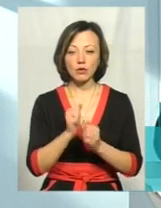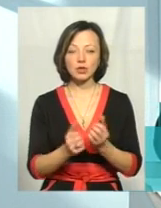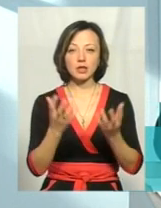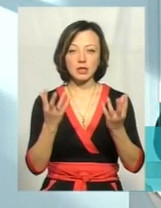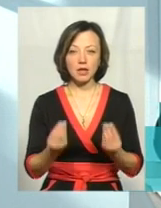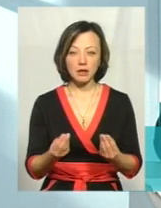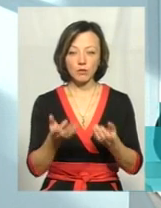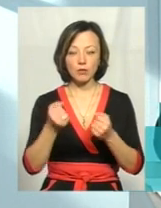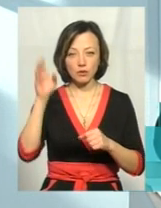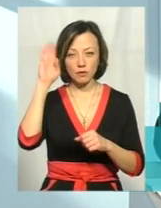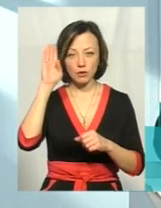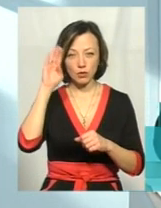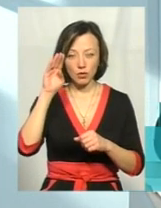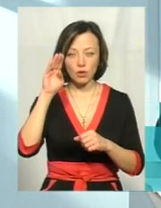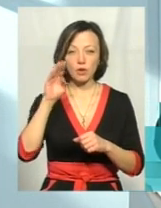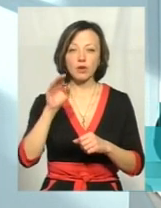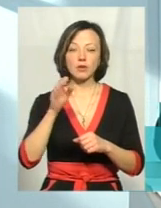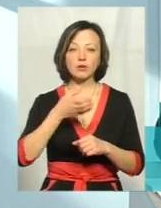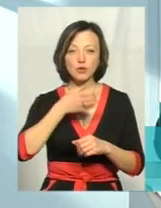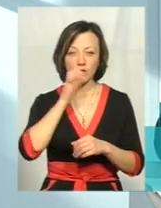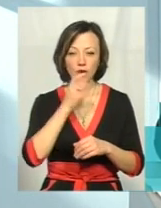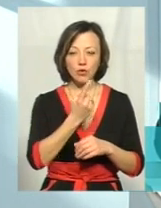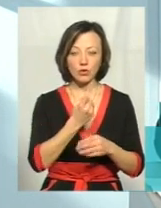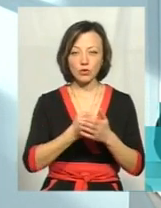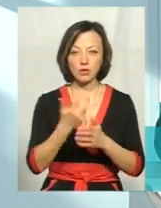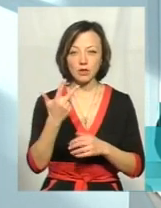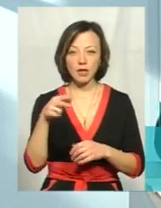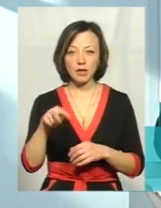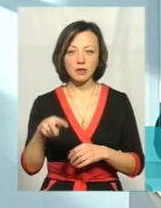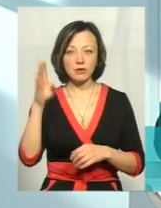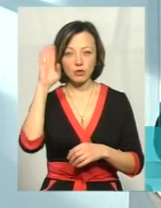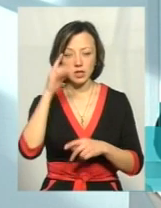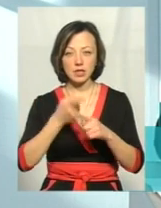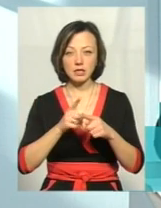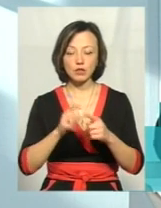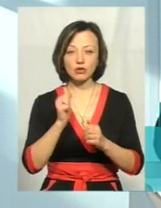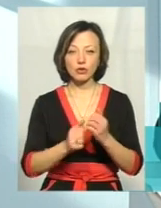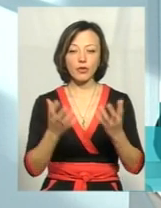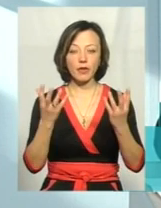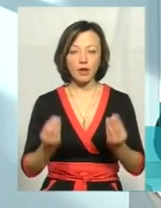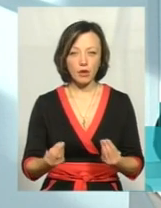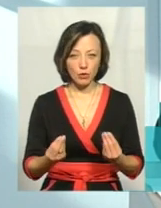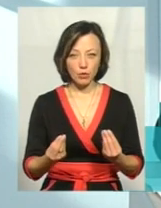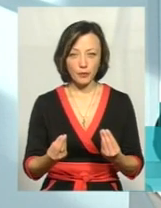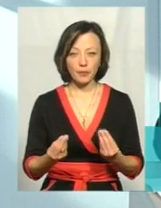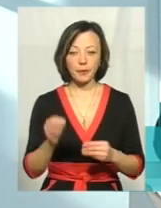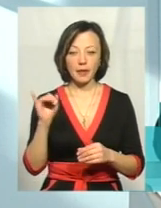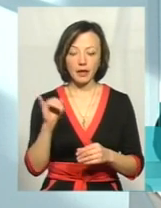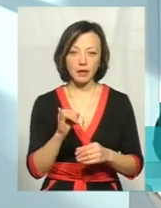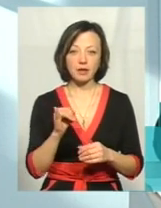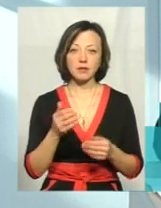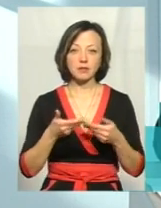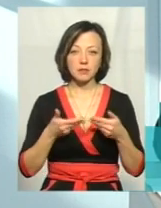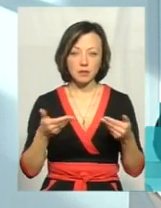отримує з водою, людина споживає від 1 до 3 літрів води, це щоденно кожна людина, і ми з